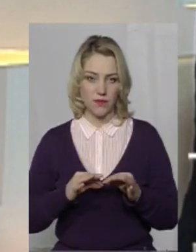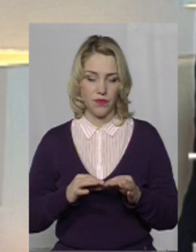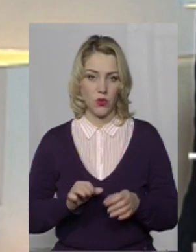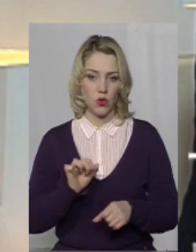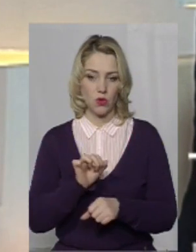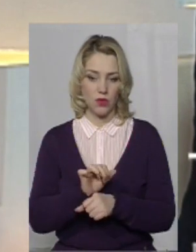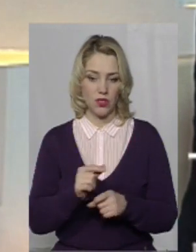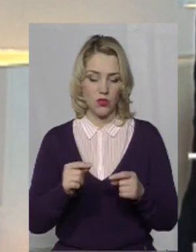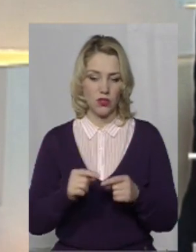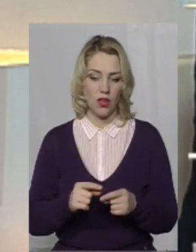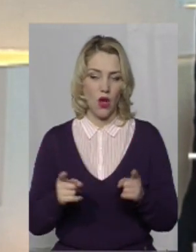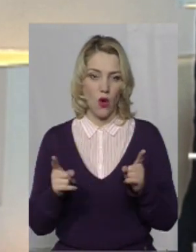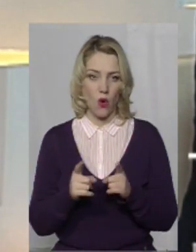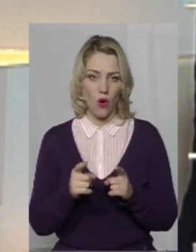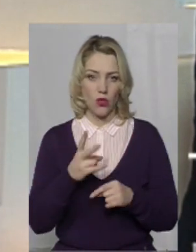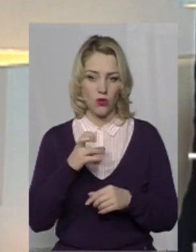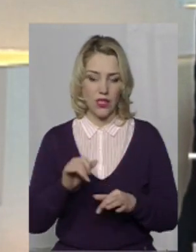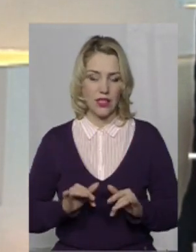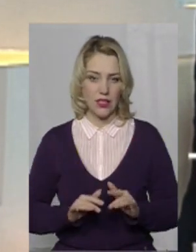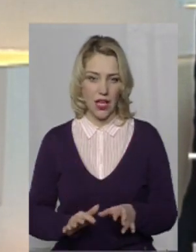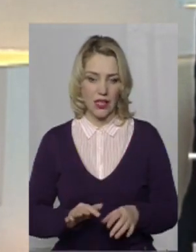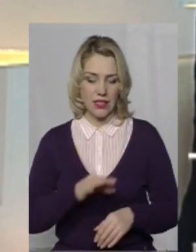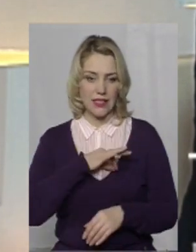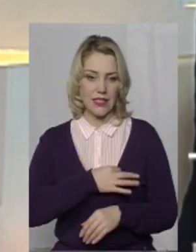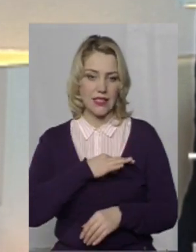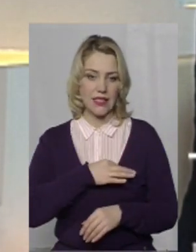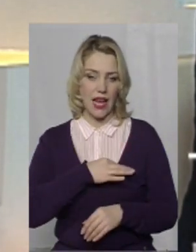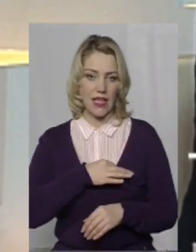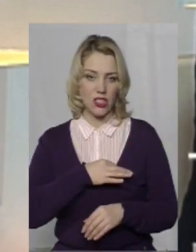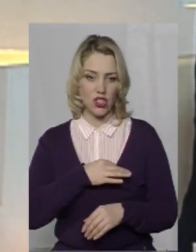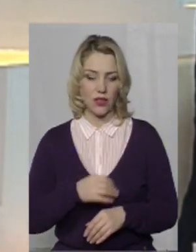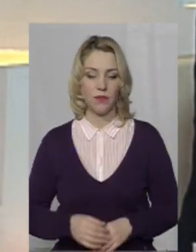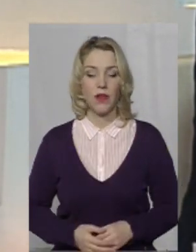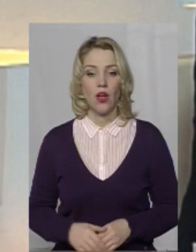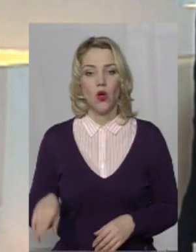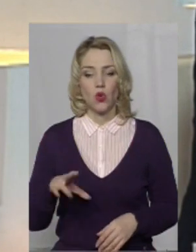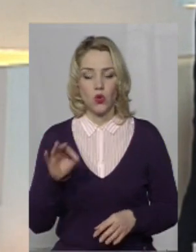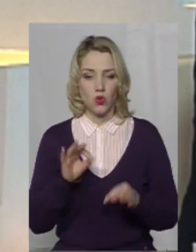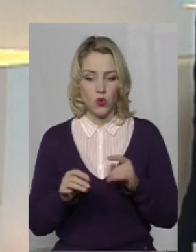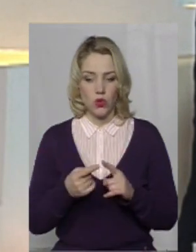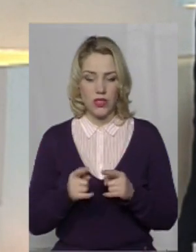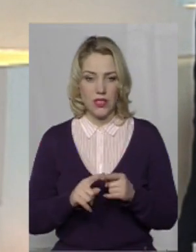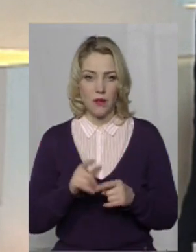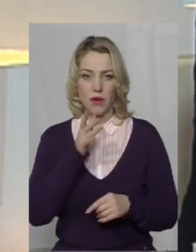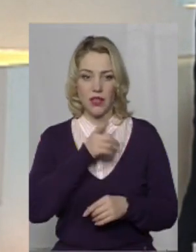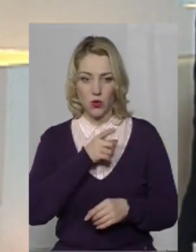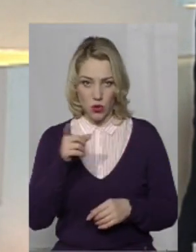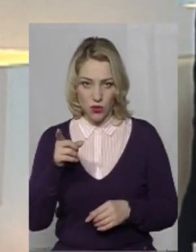Зупинююсь коротко на діяльності слідчих. До суду за вказаний період